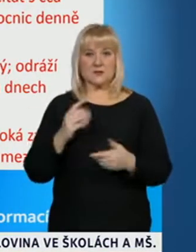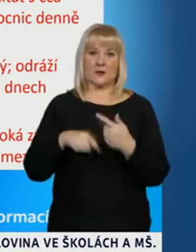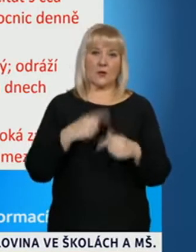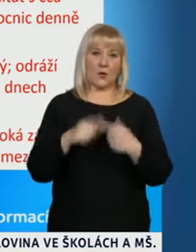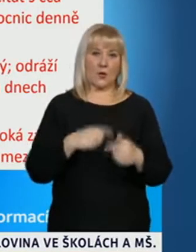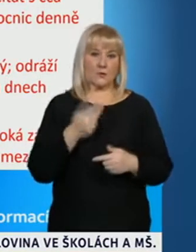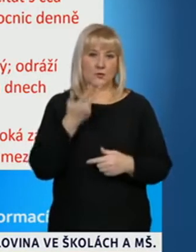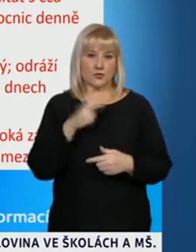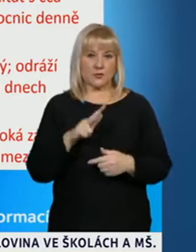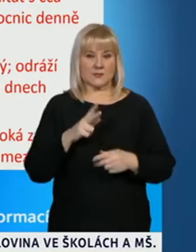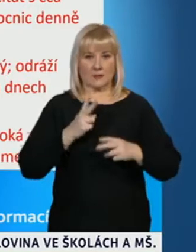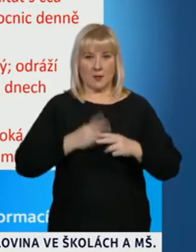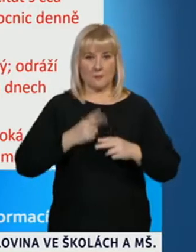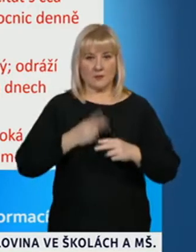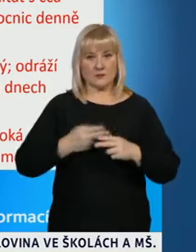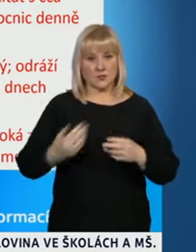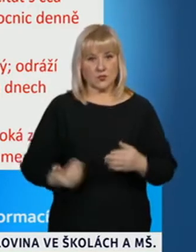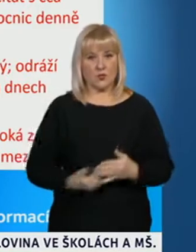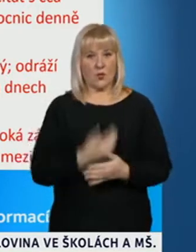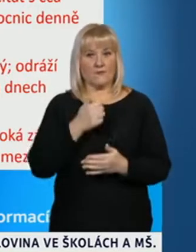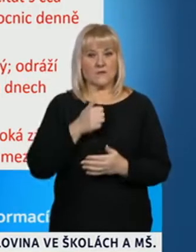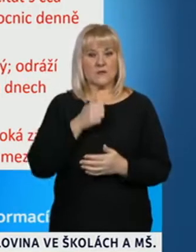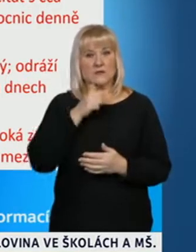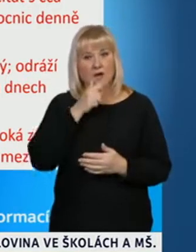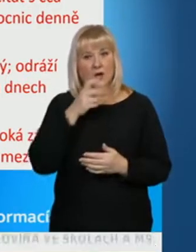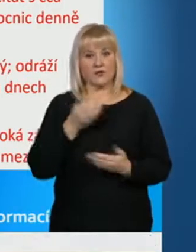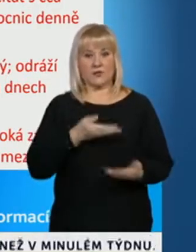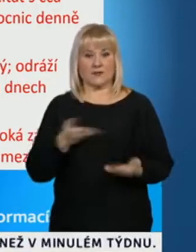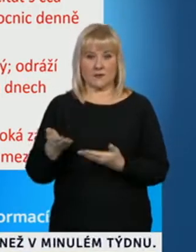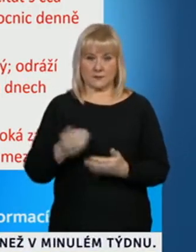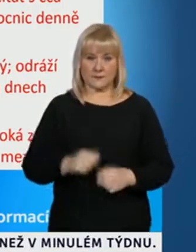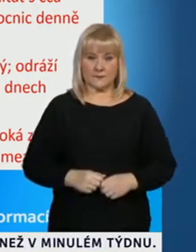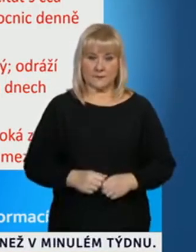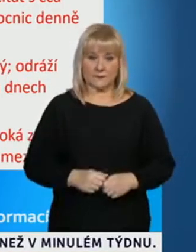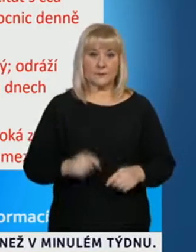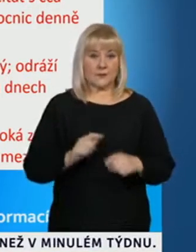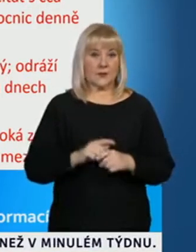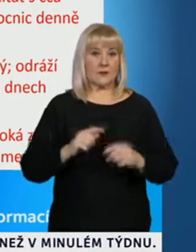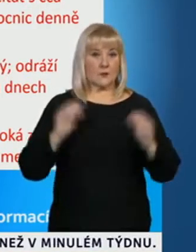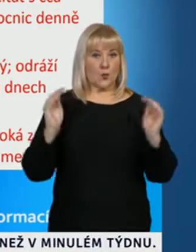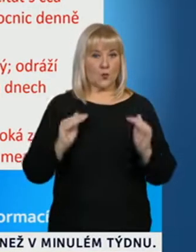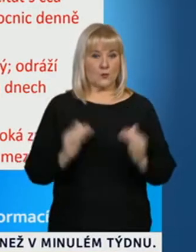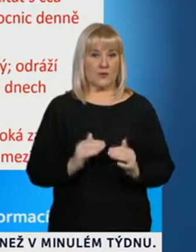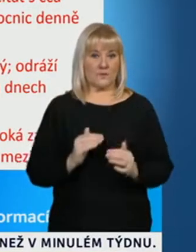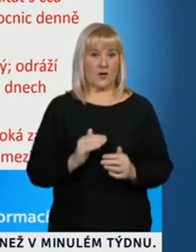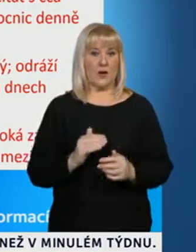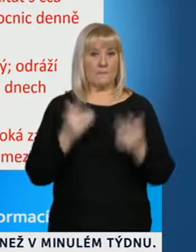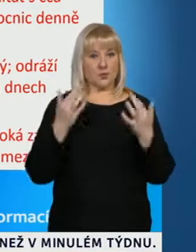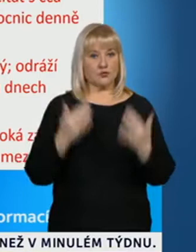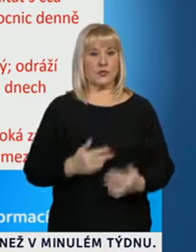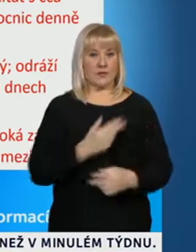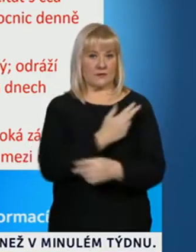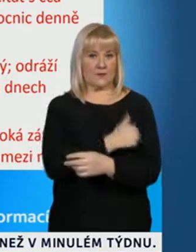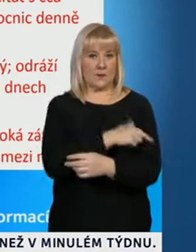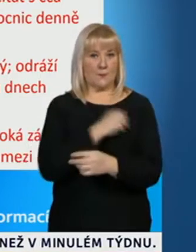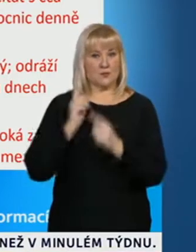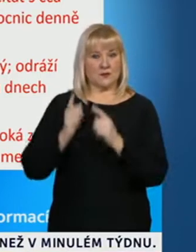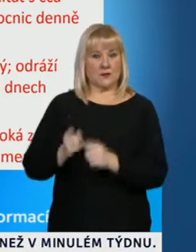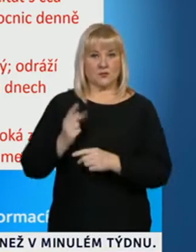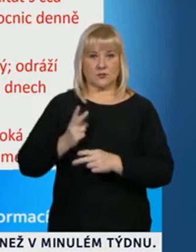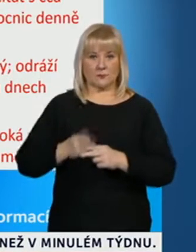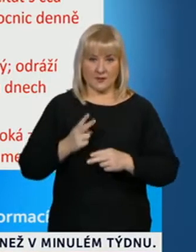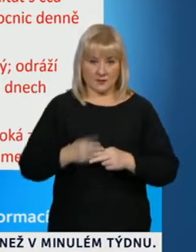pacientů nově přijímaných denně. Klesá nám počet hospitalizací, to vám ukážu a je to v mezitýdenním